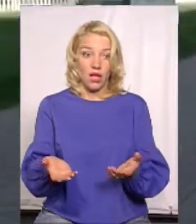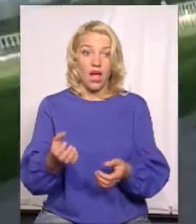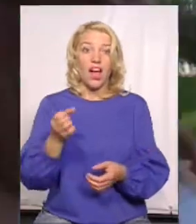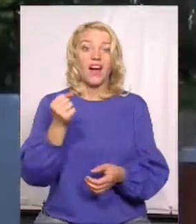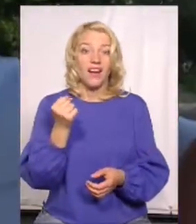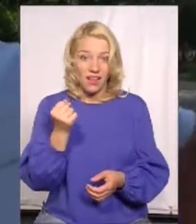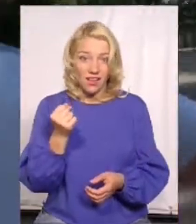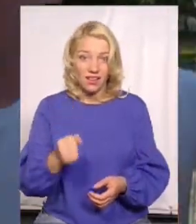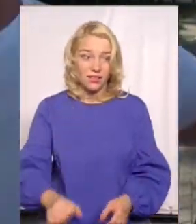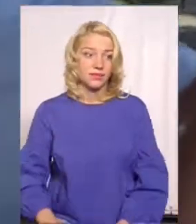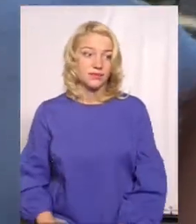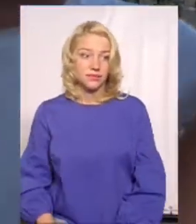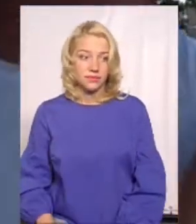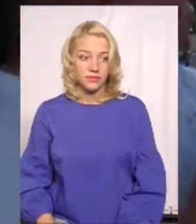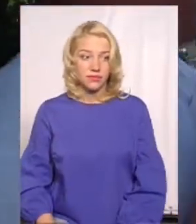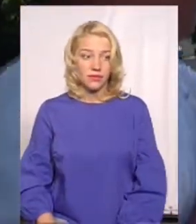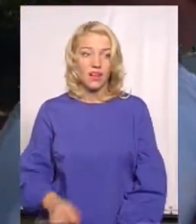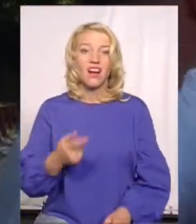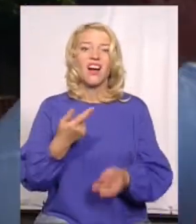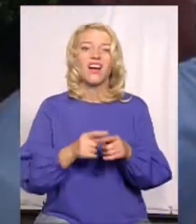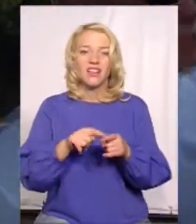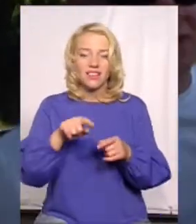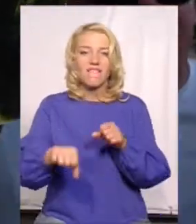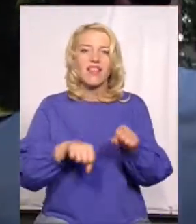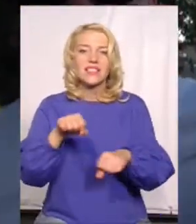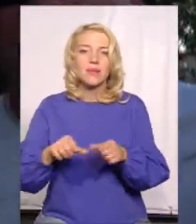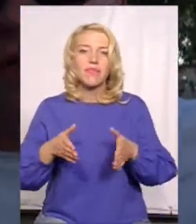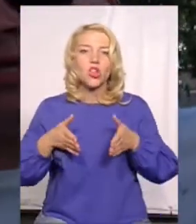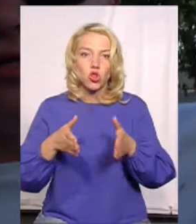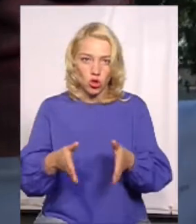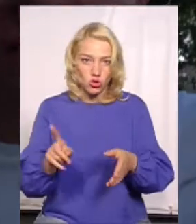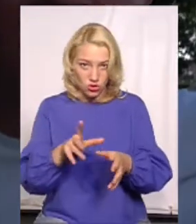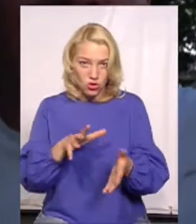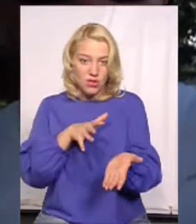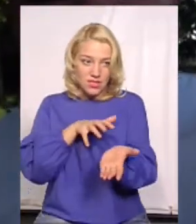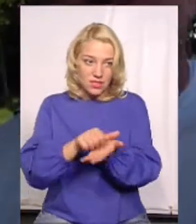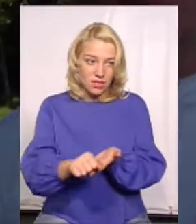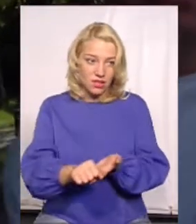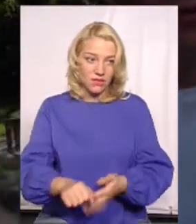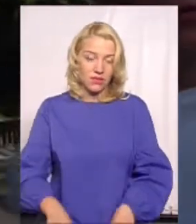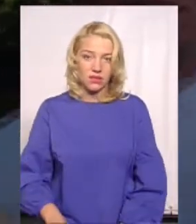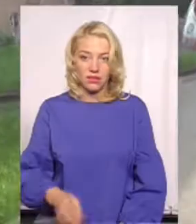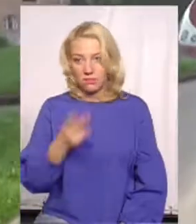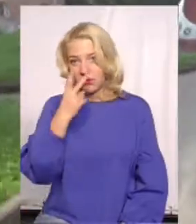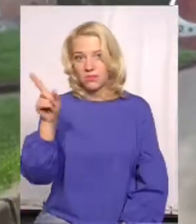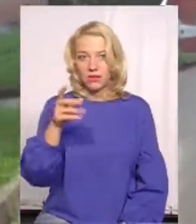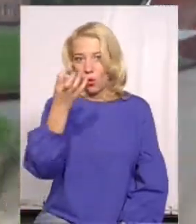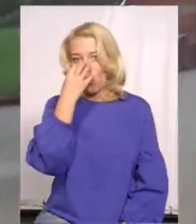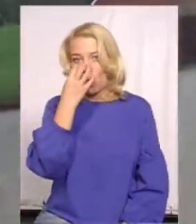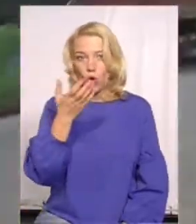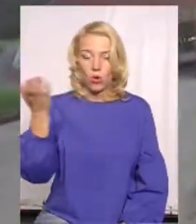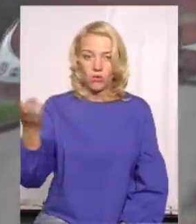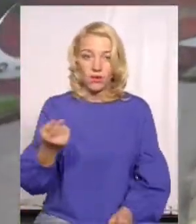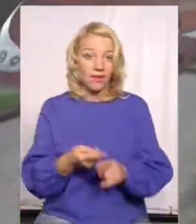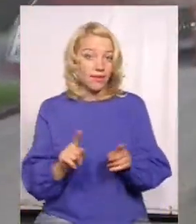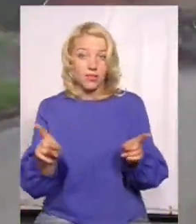А це велосипедна доріжка. І що, ти готовий нас задавити? Їде на мене такий. Клоун. Це щось з